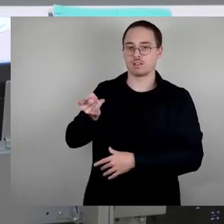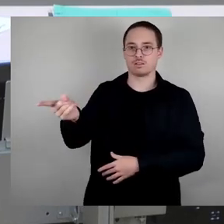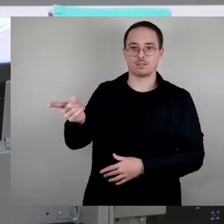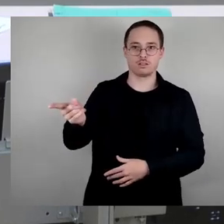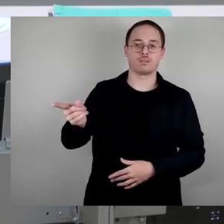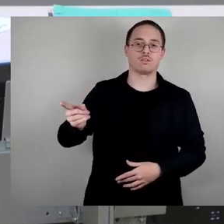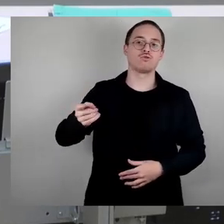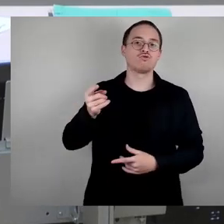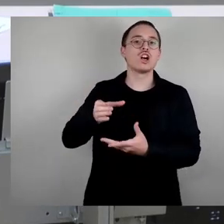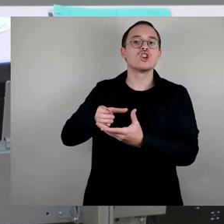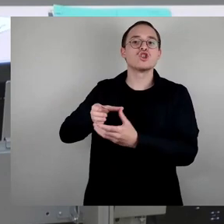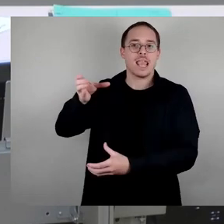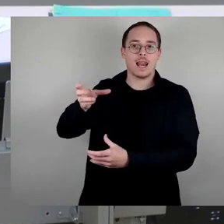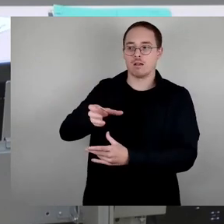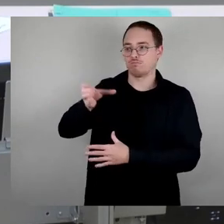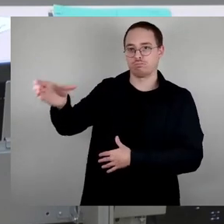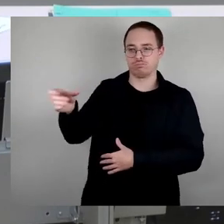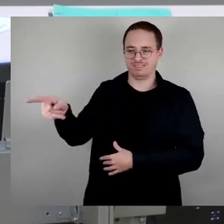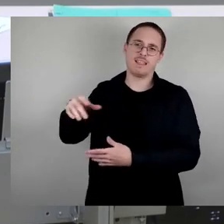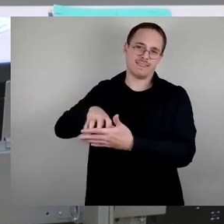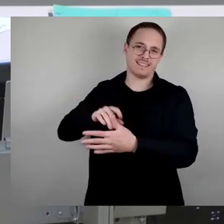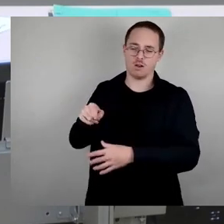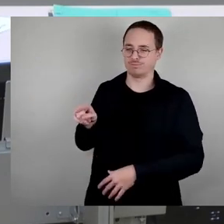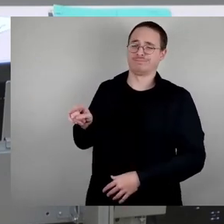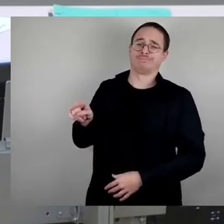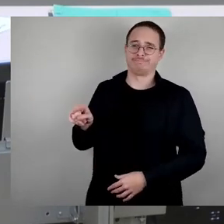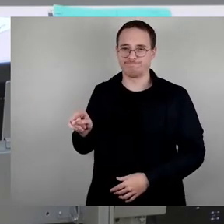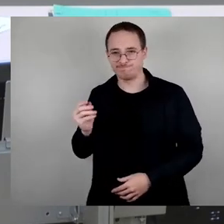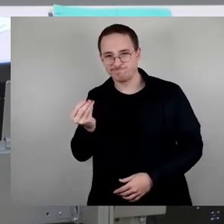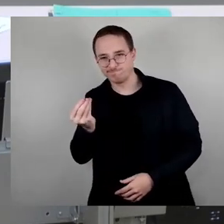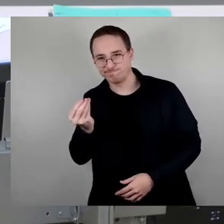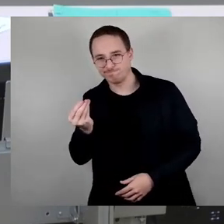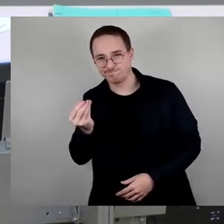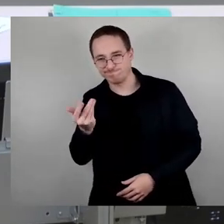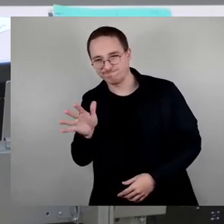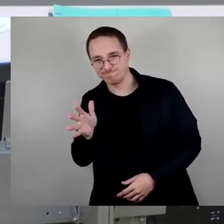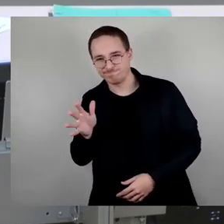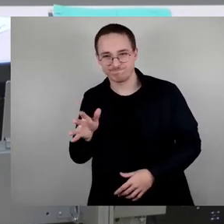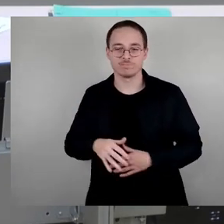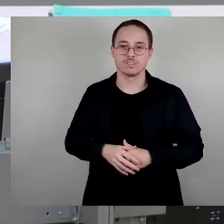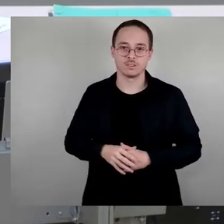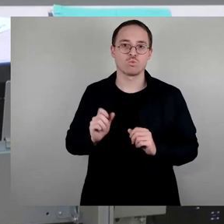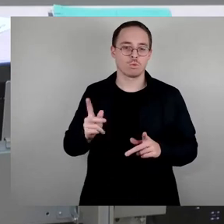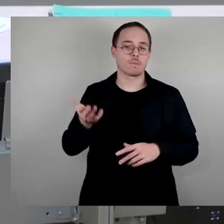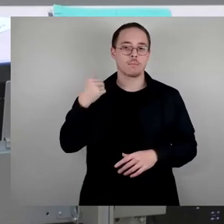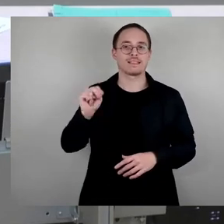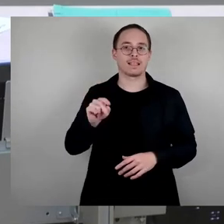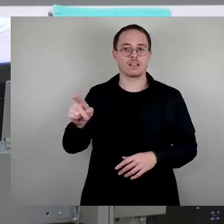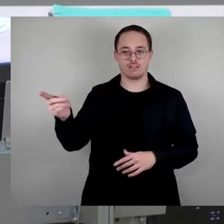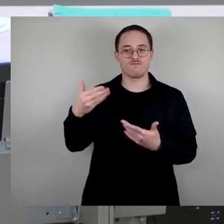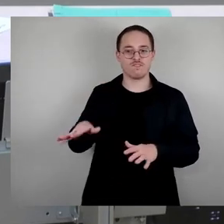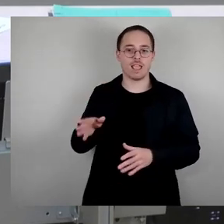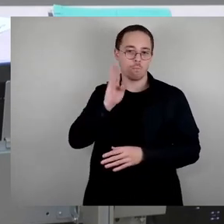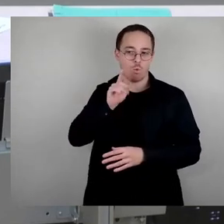Text natürlich auch umstritten ist. Wir hatten damals als freie Bürger eine Umfrage in Nickern gemacht, 70 Prozent waren